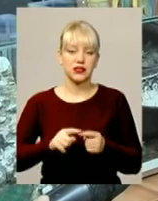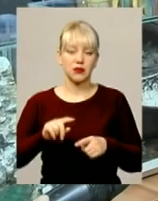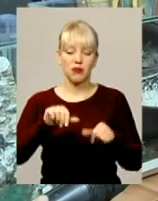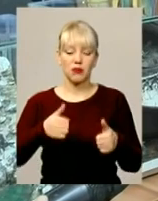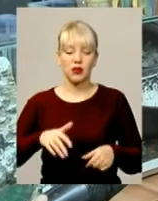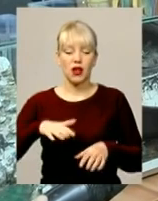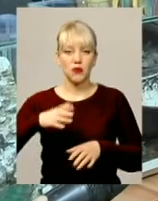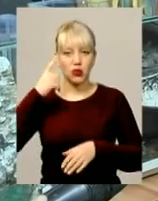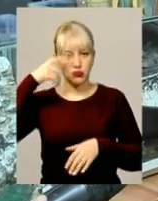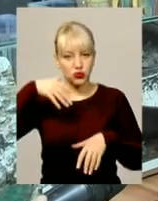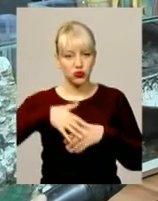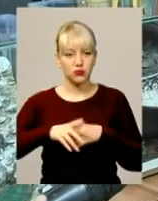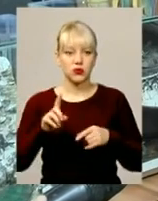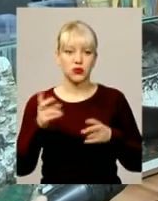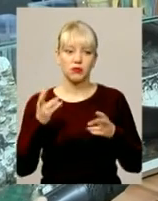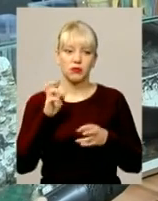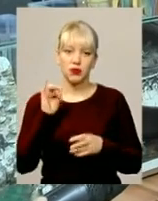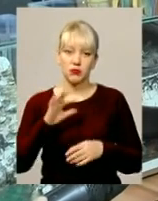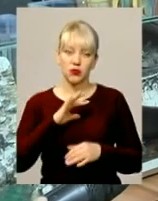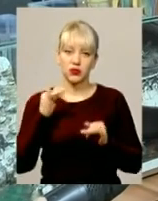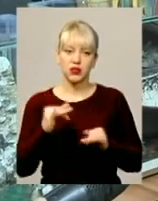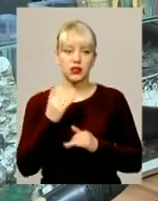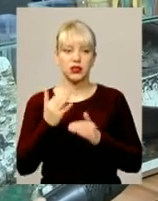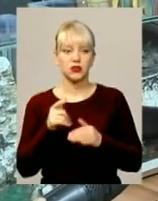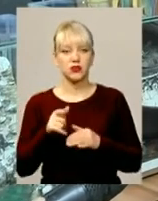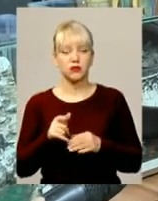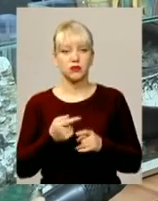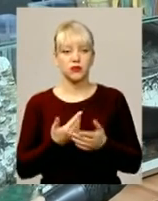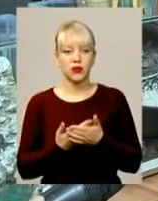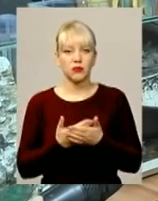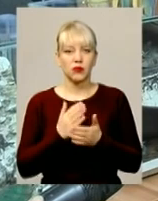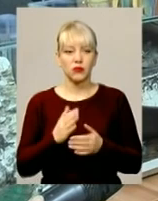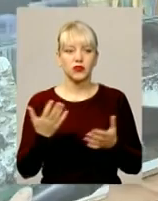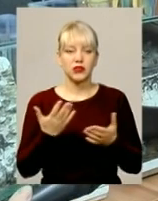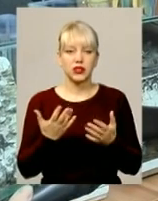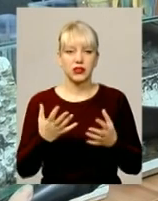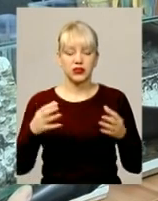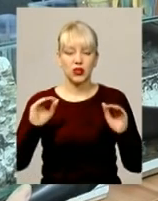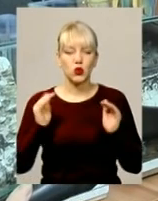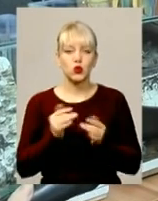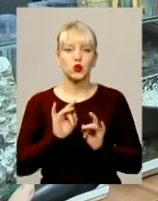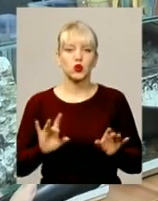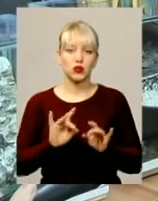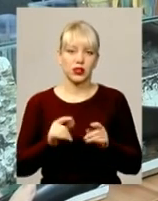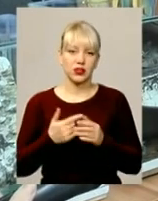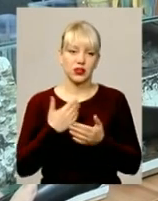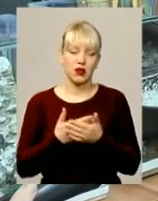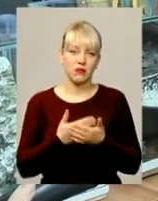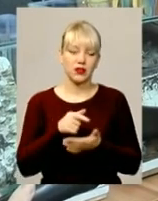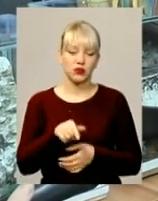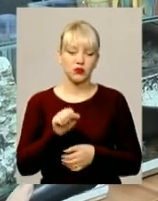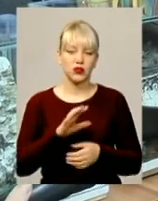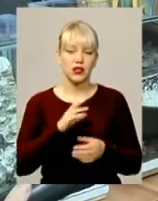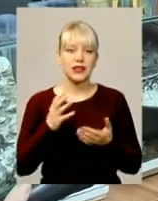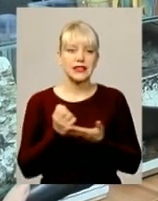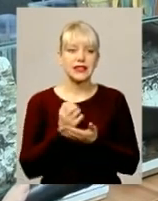потім зрозумів, що було б цікавіше, якщо вони будуть вмішані десь в якийсь сюжет. Зокрема, тут можна знайти і діарами,